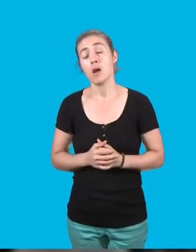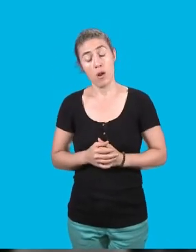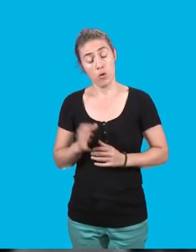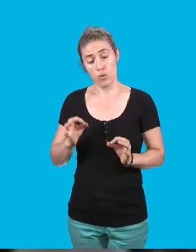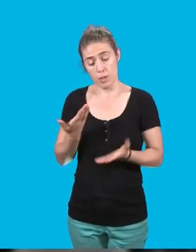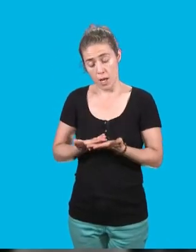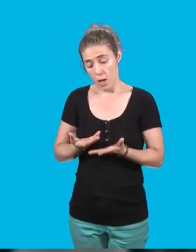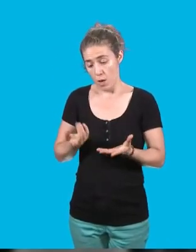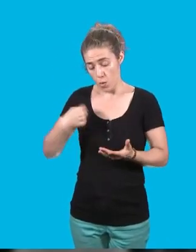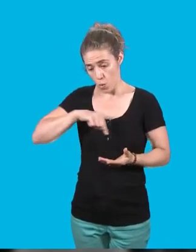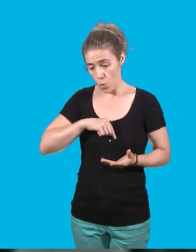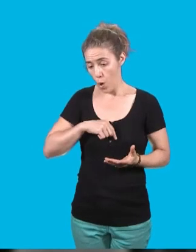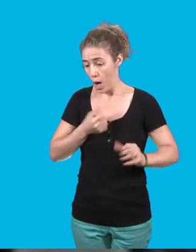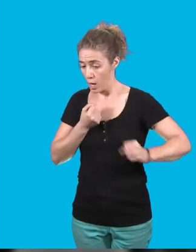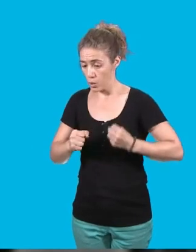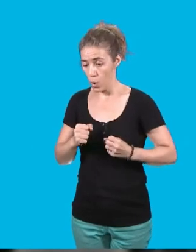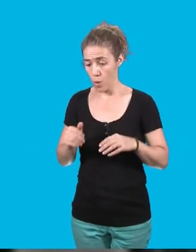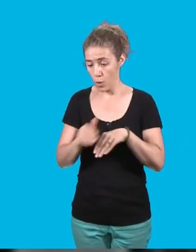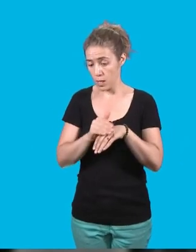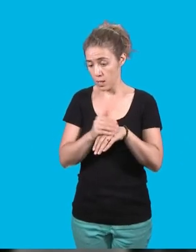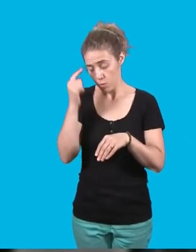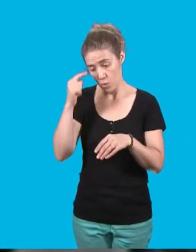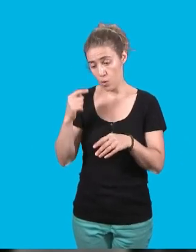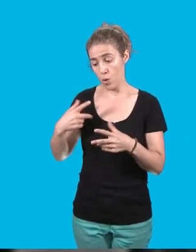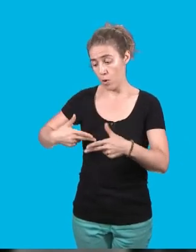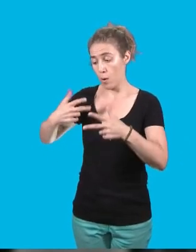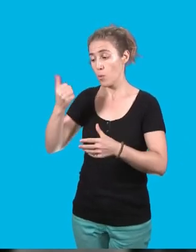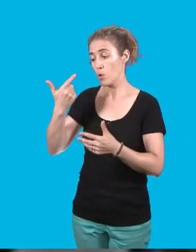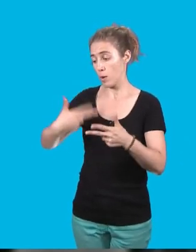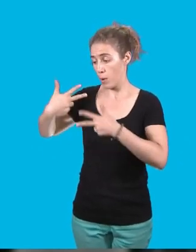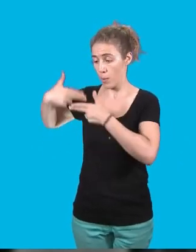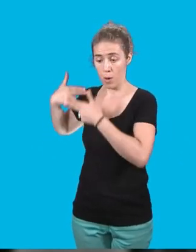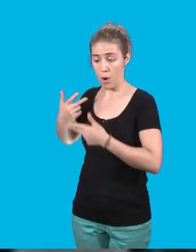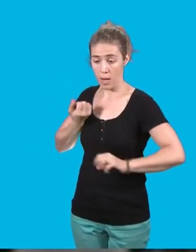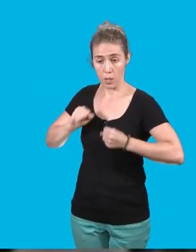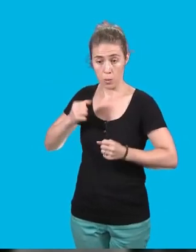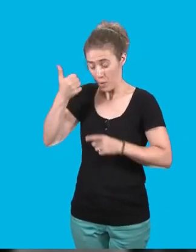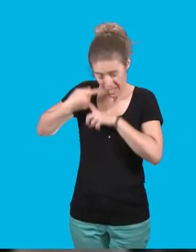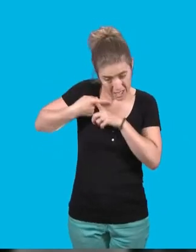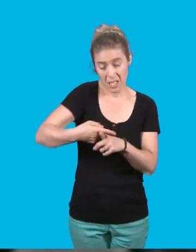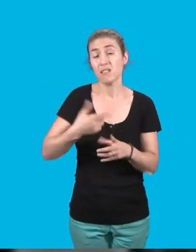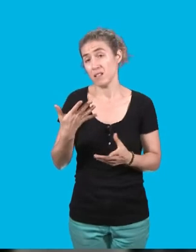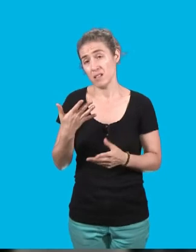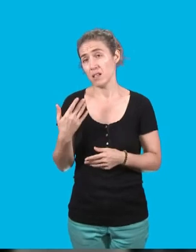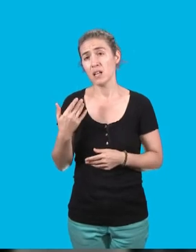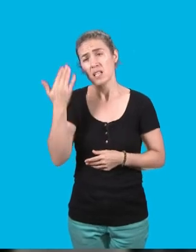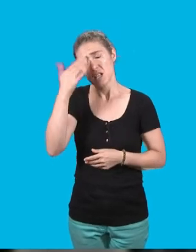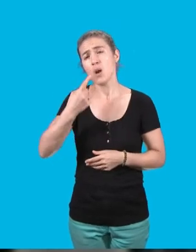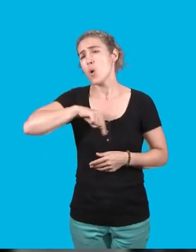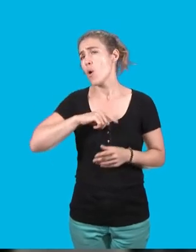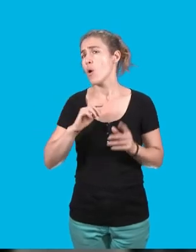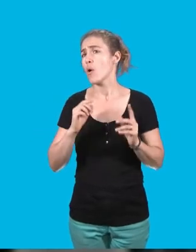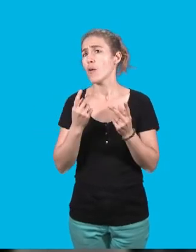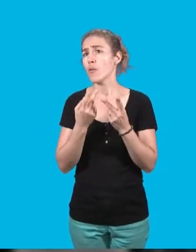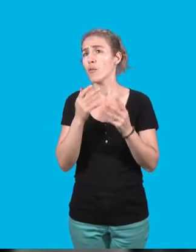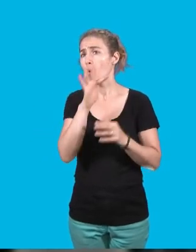de l'action politique de la majorité depuis plusieurs mandats. Et je crois que nous pouvons nous féliciter d'être une collectivité française pionnière